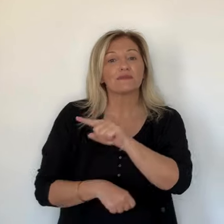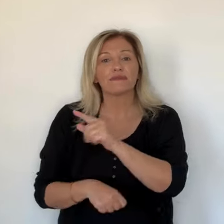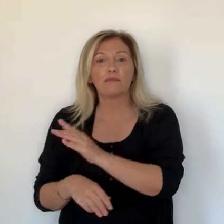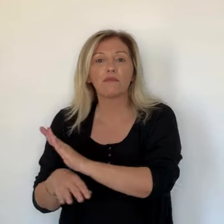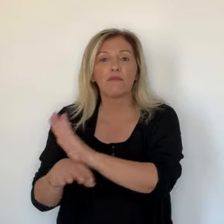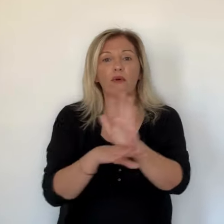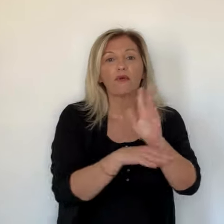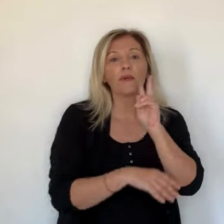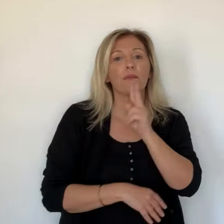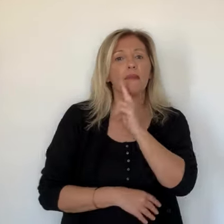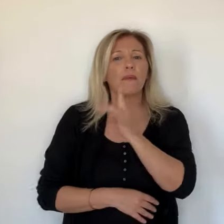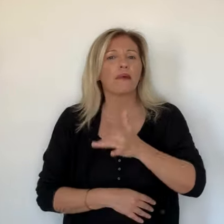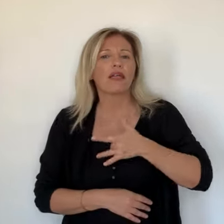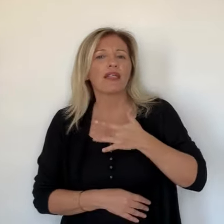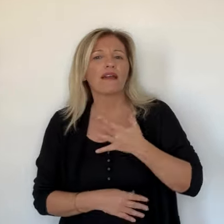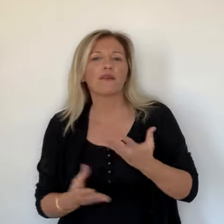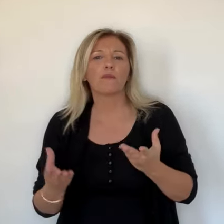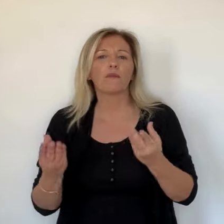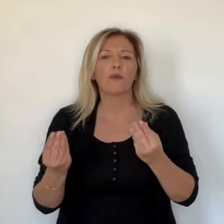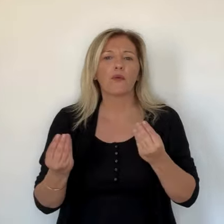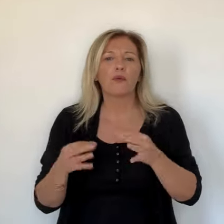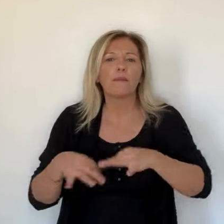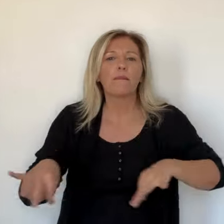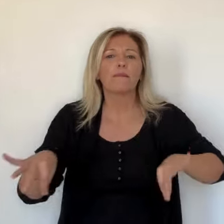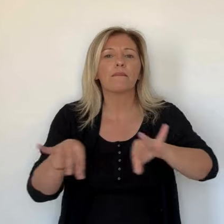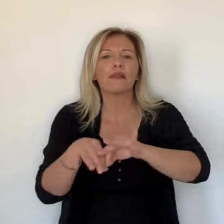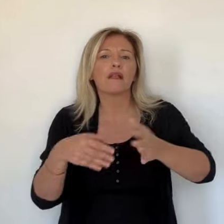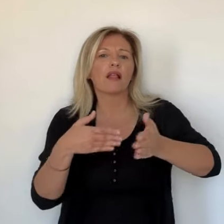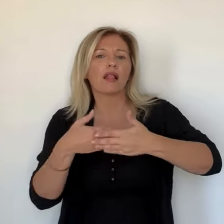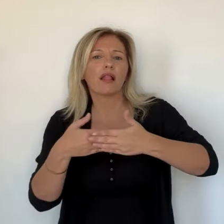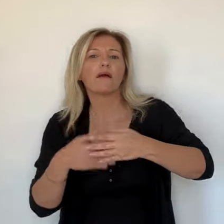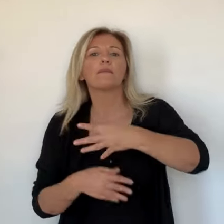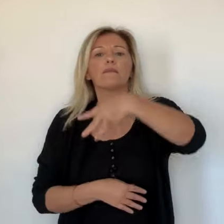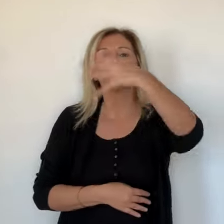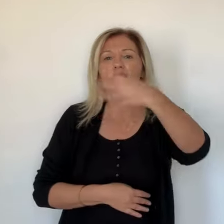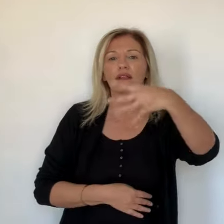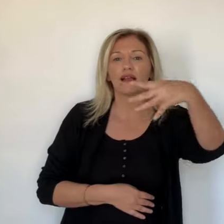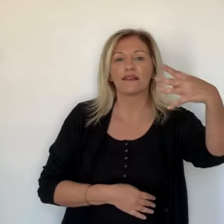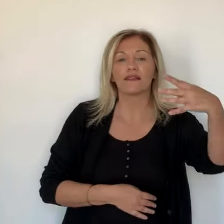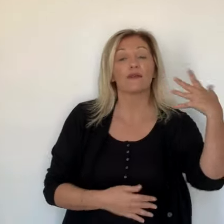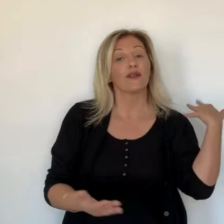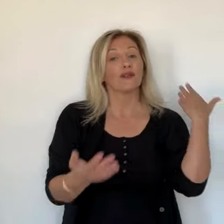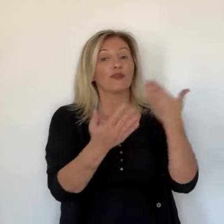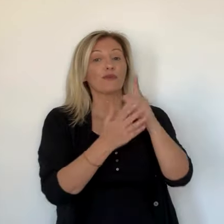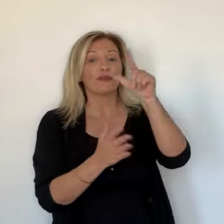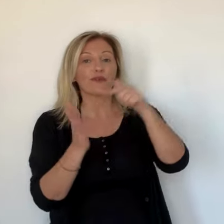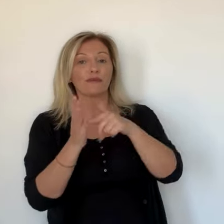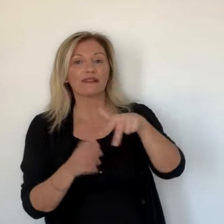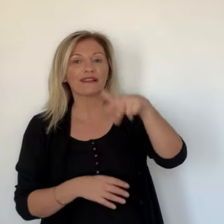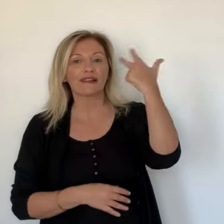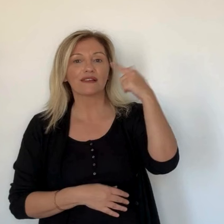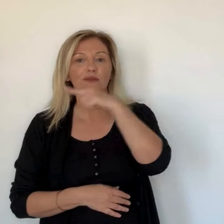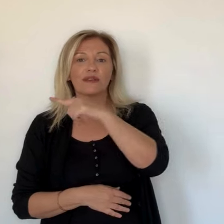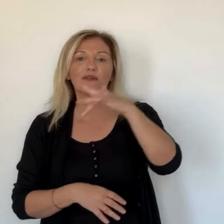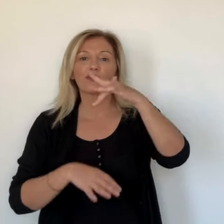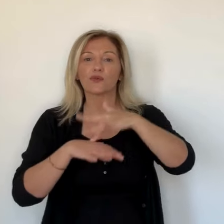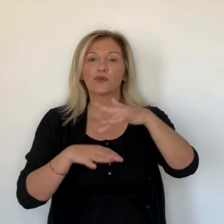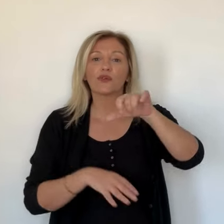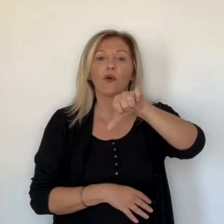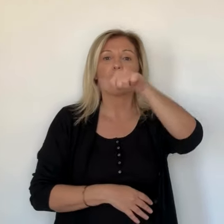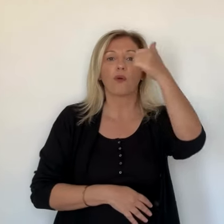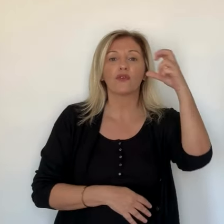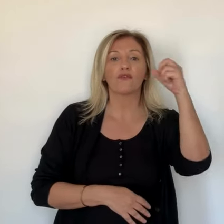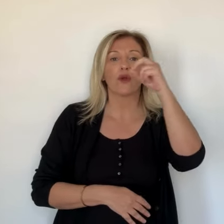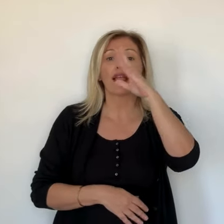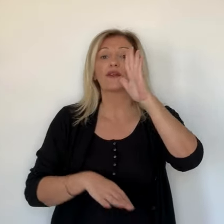un site qui reste à définir. Cette visite confirme l'intérêt du pape pour la Méditerranée. Depuis 2013, le pape y a